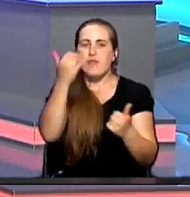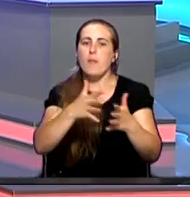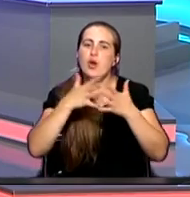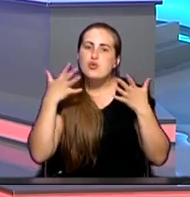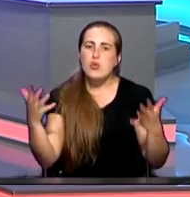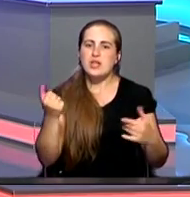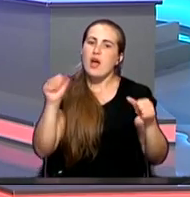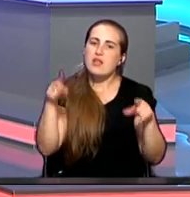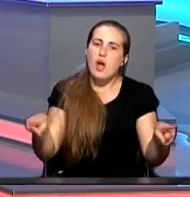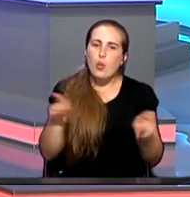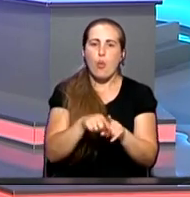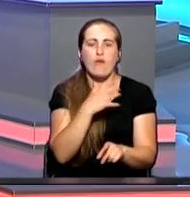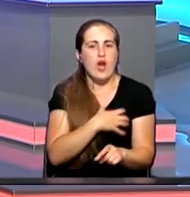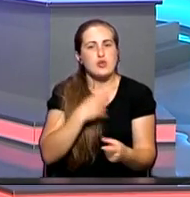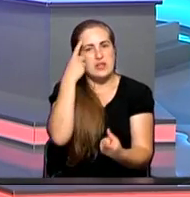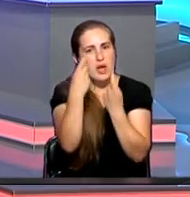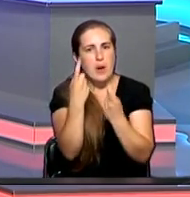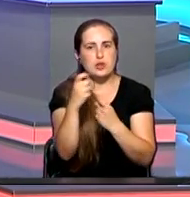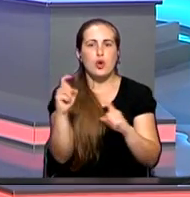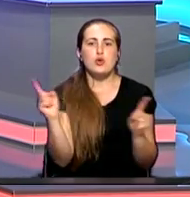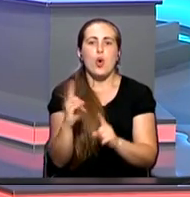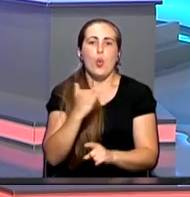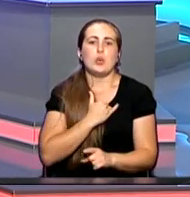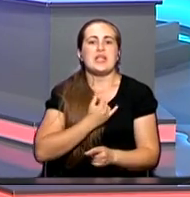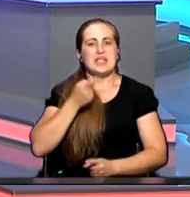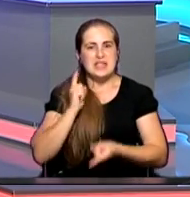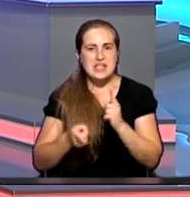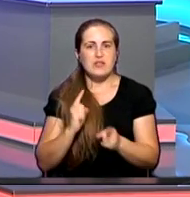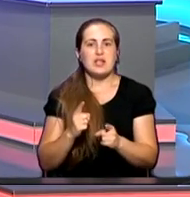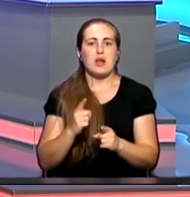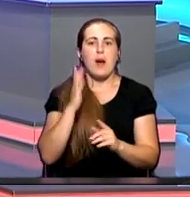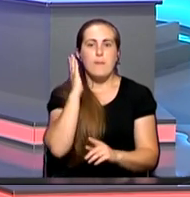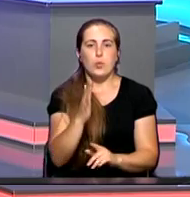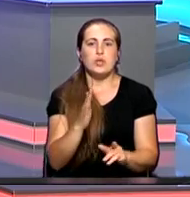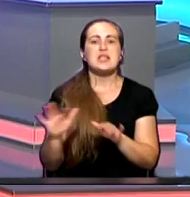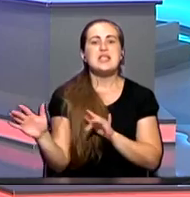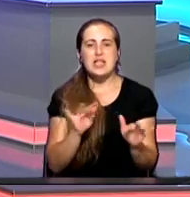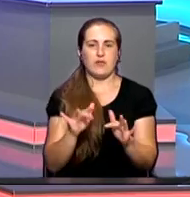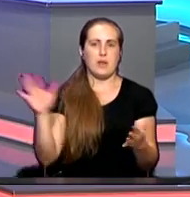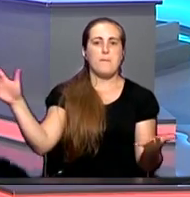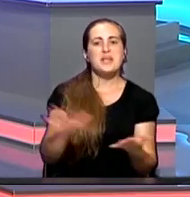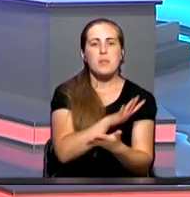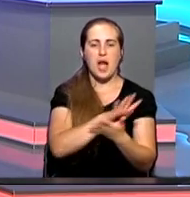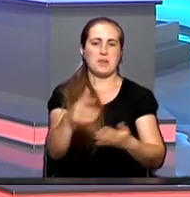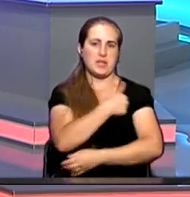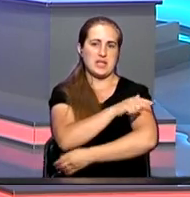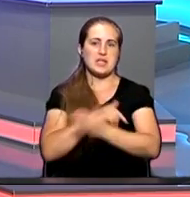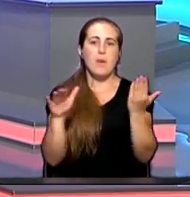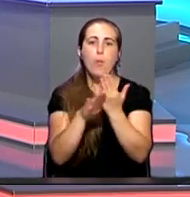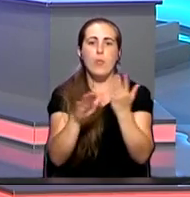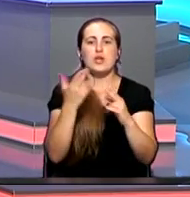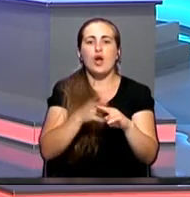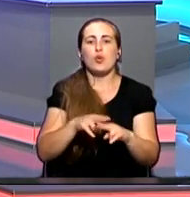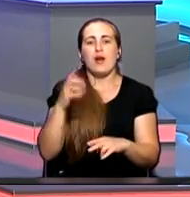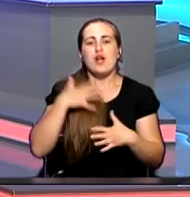такую важную информацию, за то, что у нас действительно будет действовать бесплатная медицинская помощь, о которой